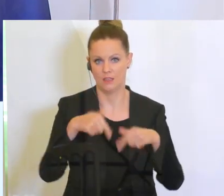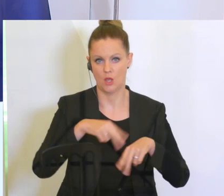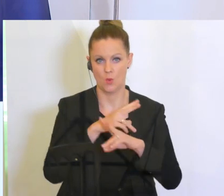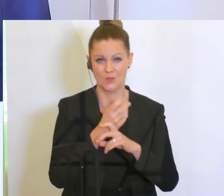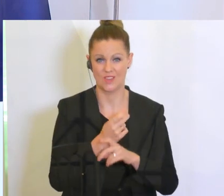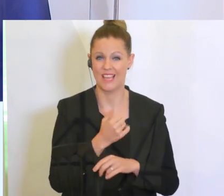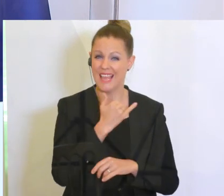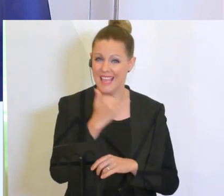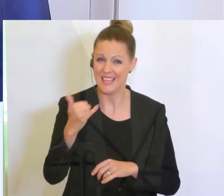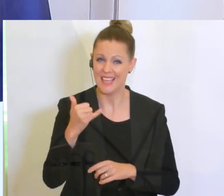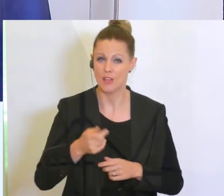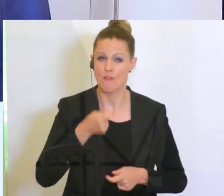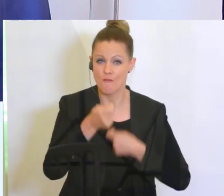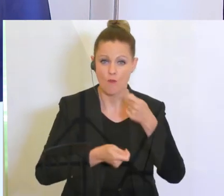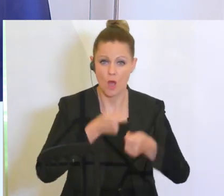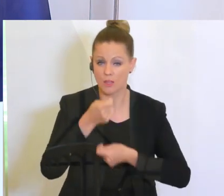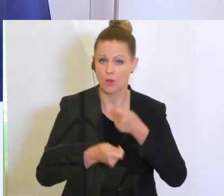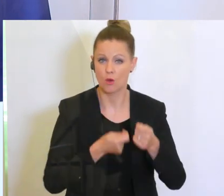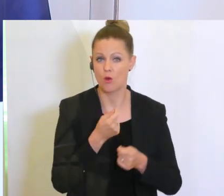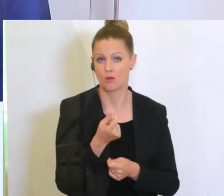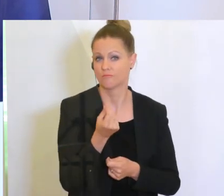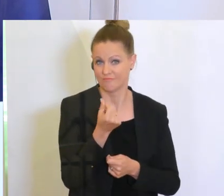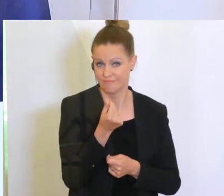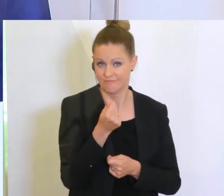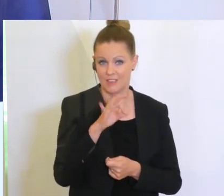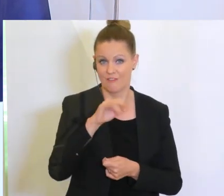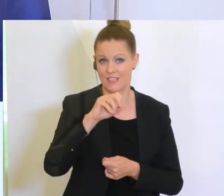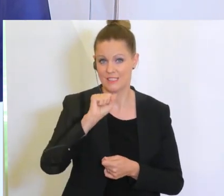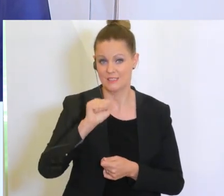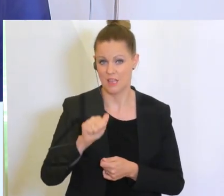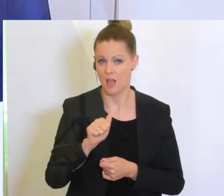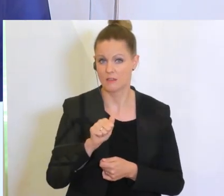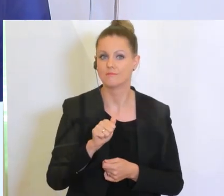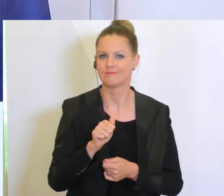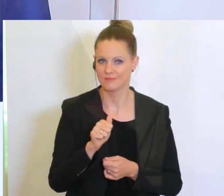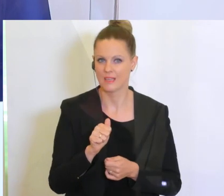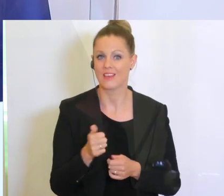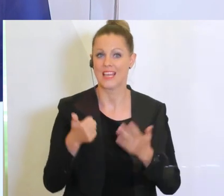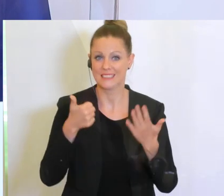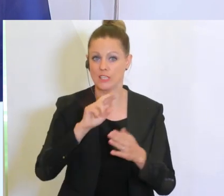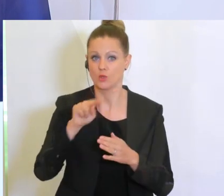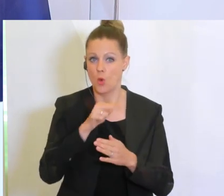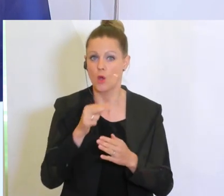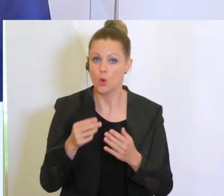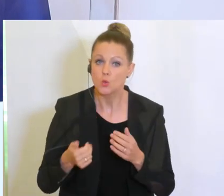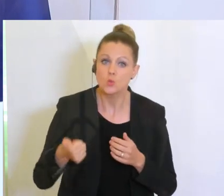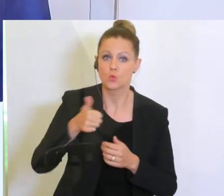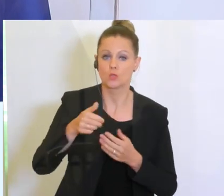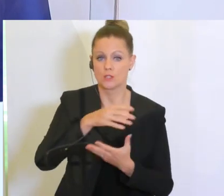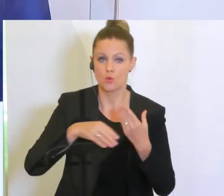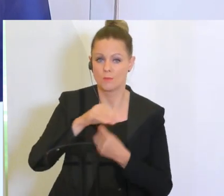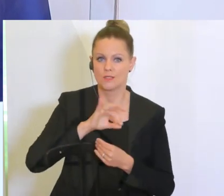jede Euro-Förderung durch die FISA führt mittlerweile zu 6 Euro an zusätzlichen Umsatz für die